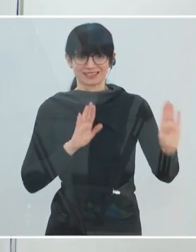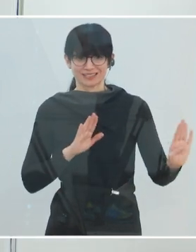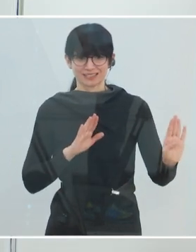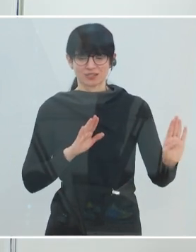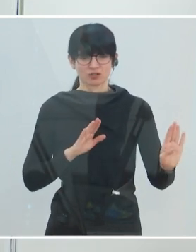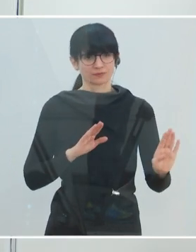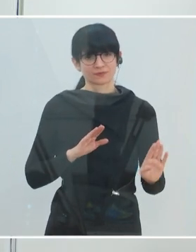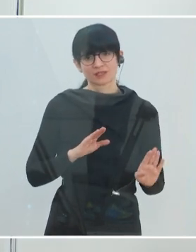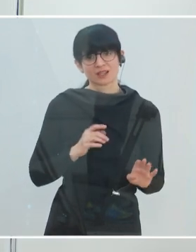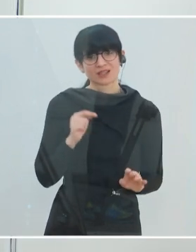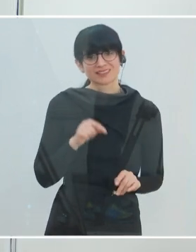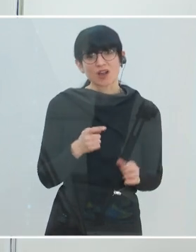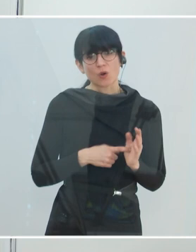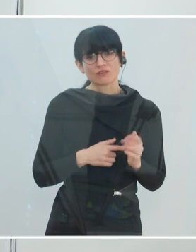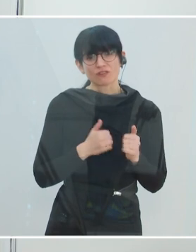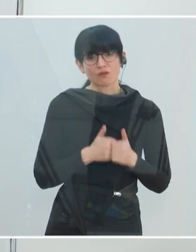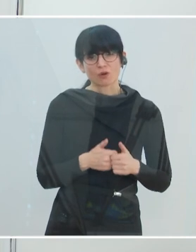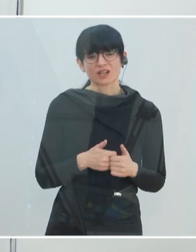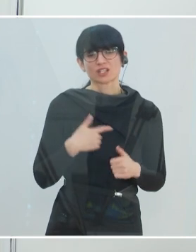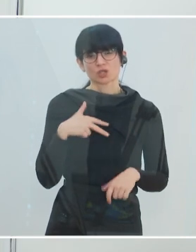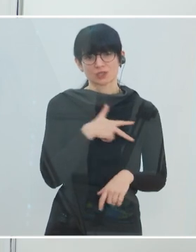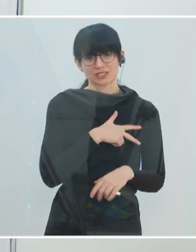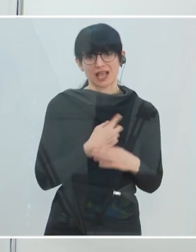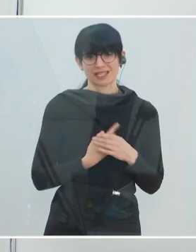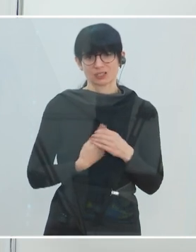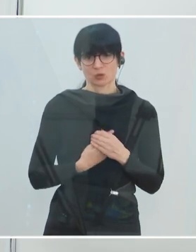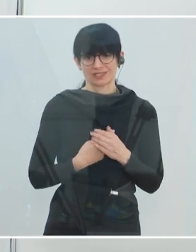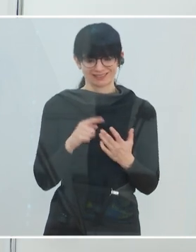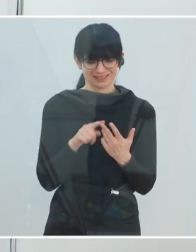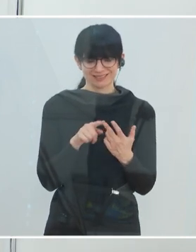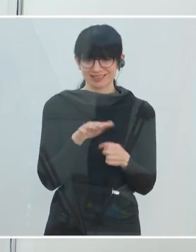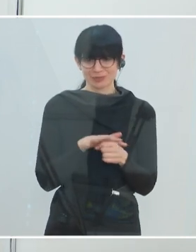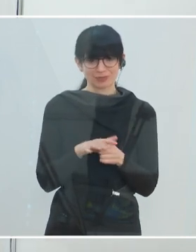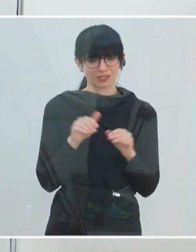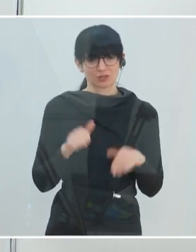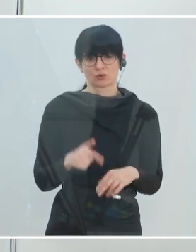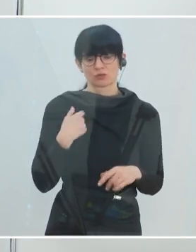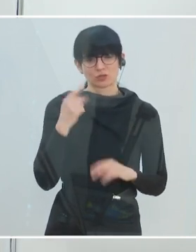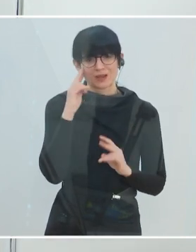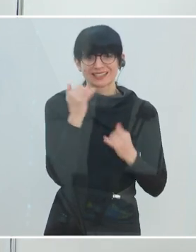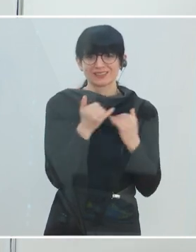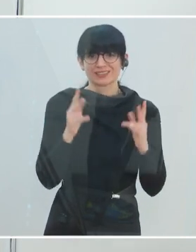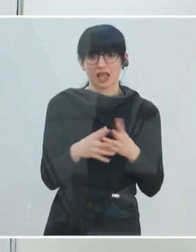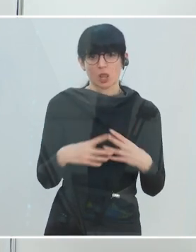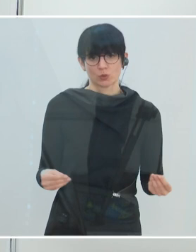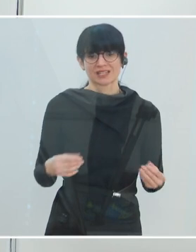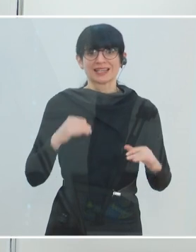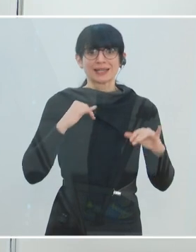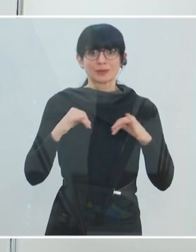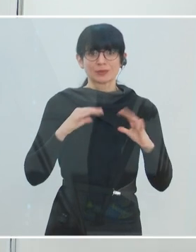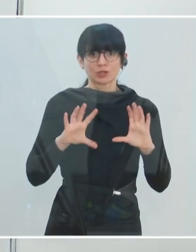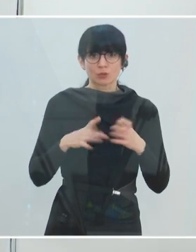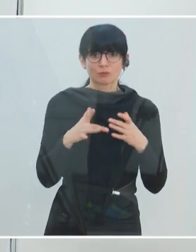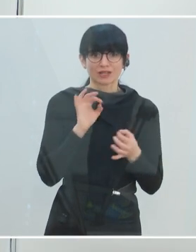zu einer sozialen Isolierung führt. Das darf nicht sein. Das heißt, auch in dem Bereich muss man sich Dinge überlegen. Das heißt auch für Kinder und Jugendliche zum Beispiel Peer-Group-Kontakt,